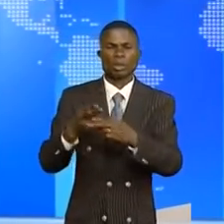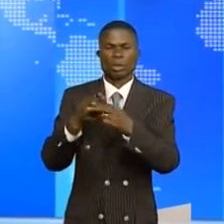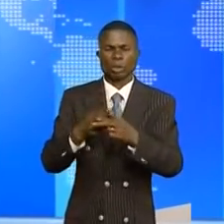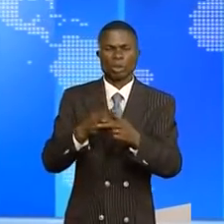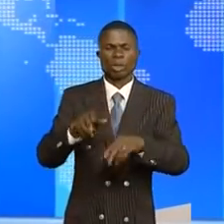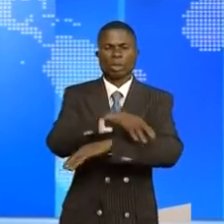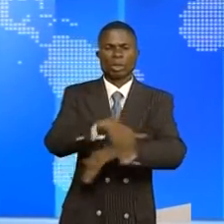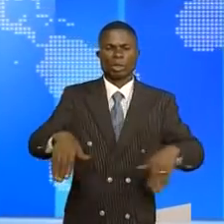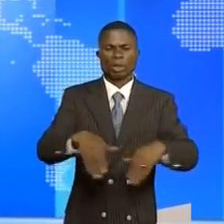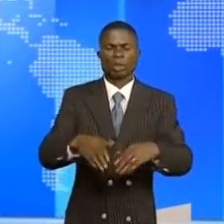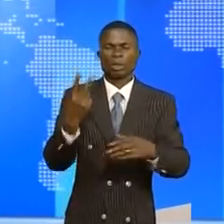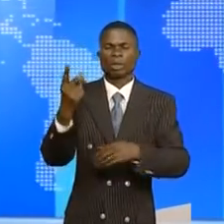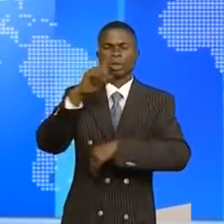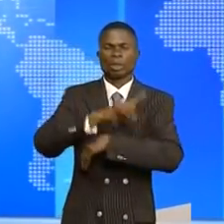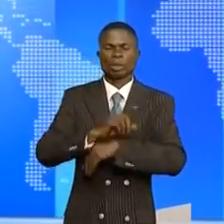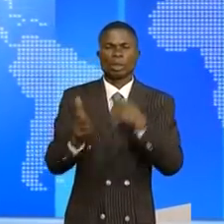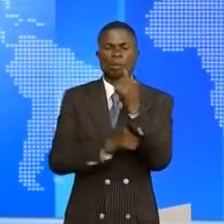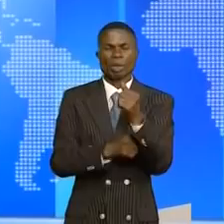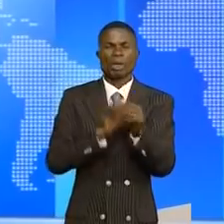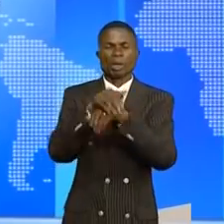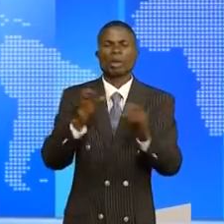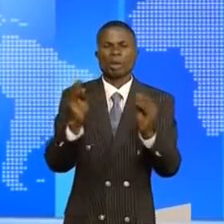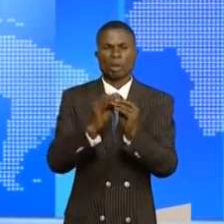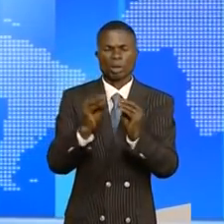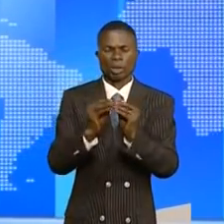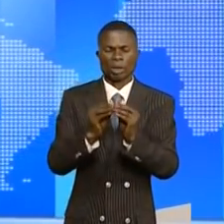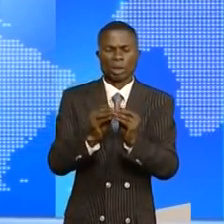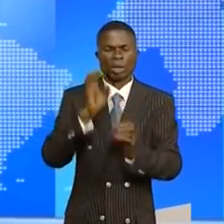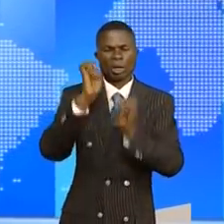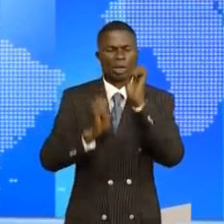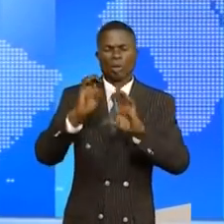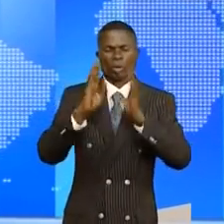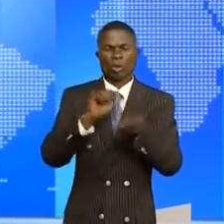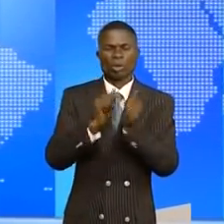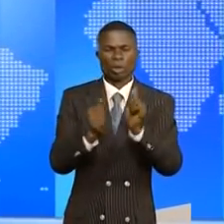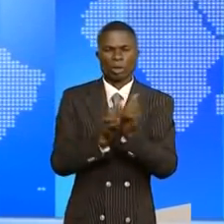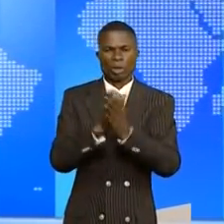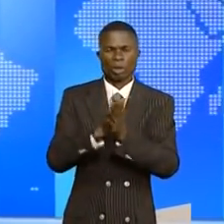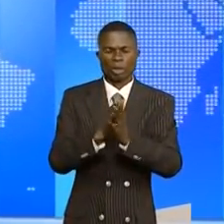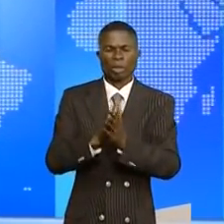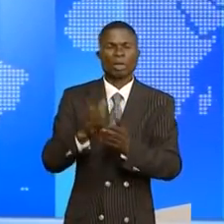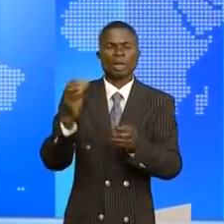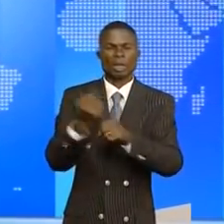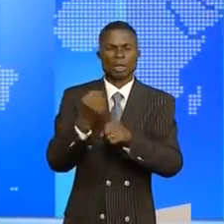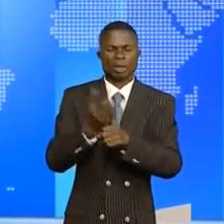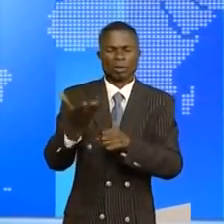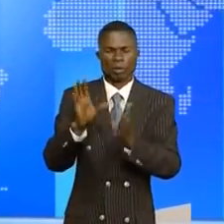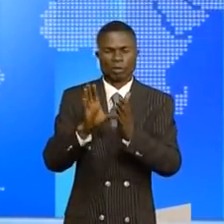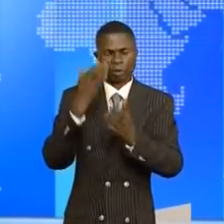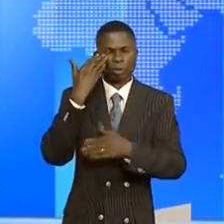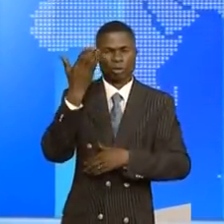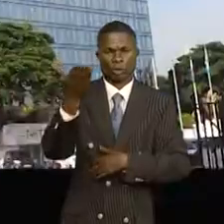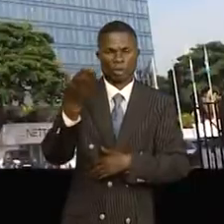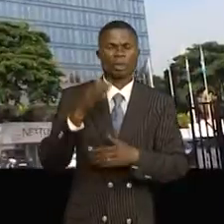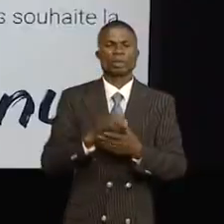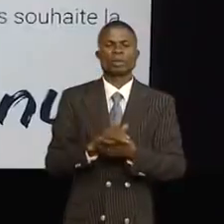frontière. Pendant deux jours, les participants à cet atelier ont évalué toutes les questions liées à leur secteur. nous dit Erudis Kittoutou.